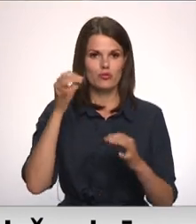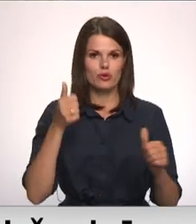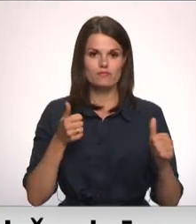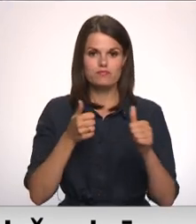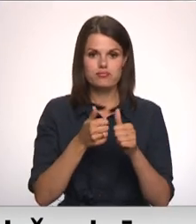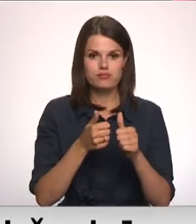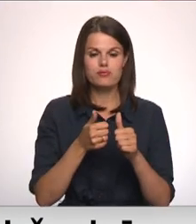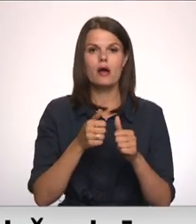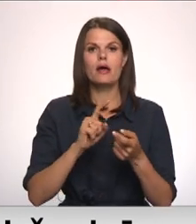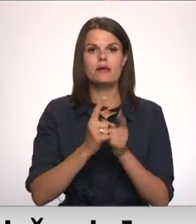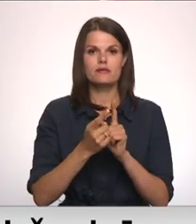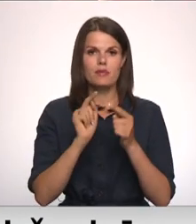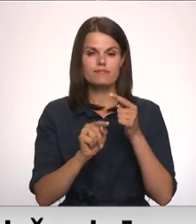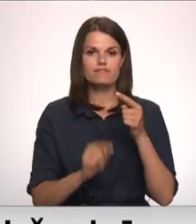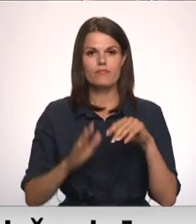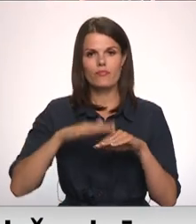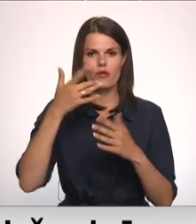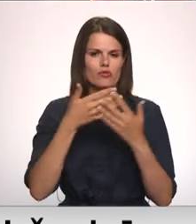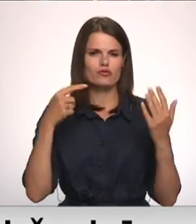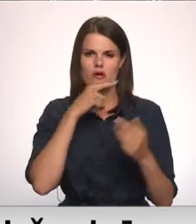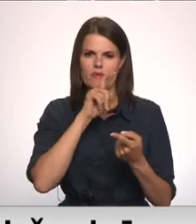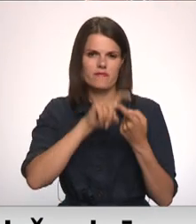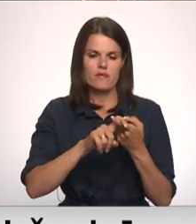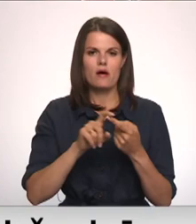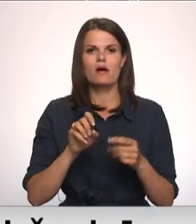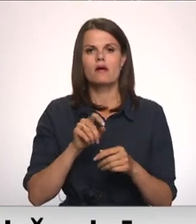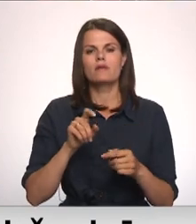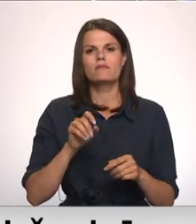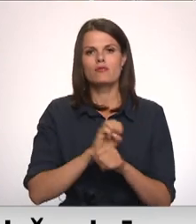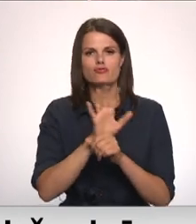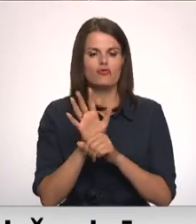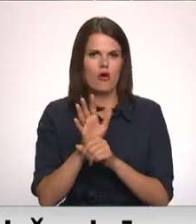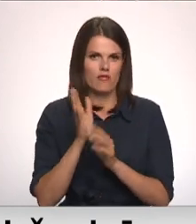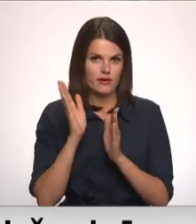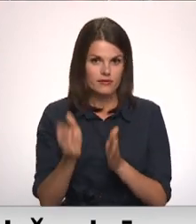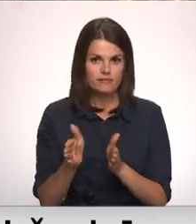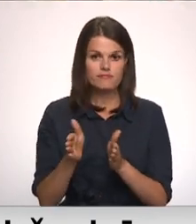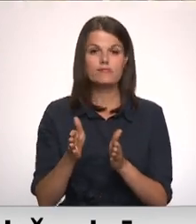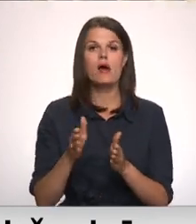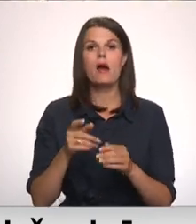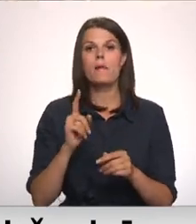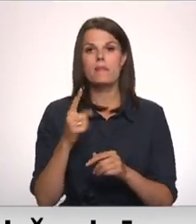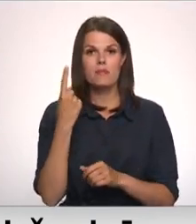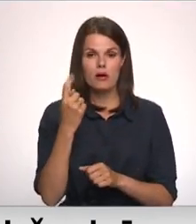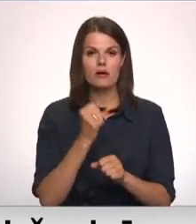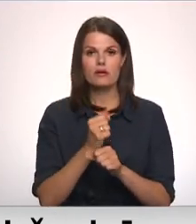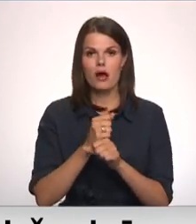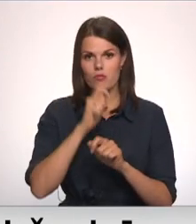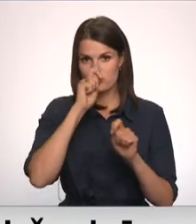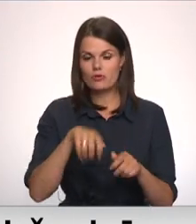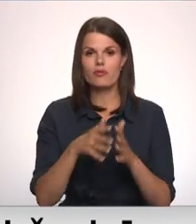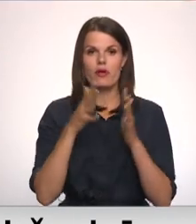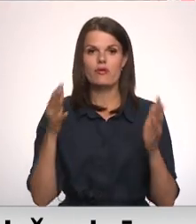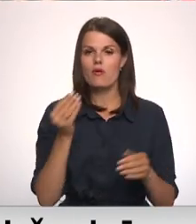Izmaiņas notika vairāku ekonomisku procesu dēļ, kuri noritē COVID-19 pandēmijas ietekmē. Pirmkārt, darbu saudēja